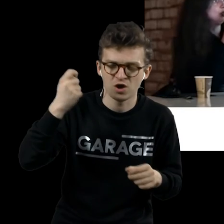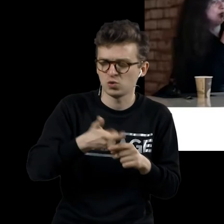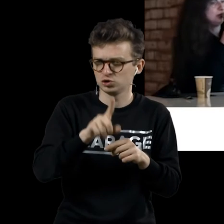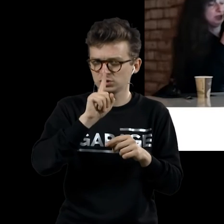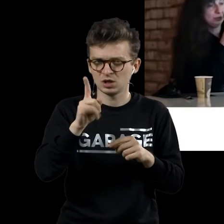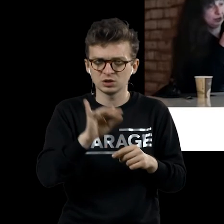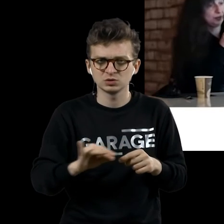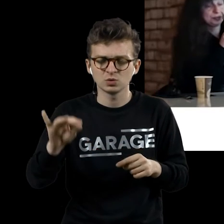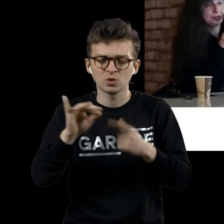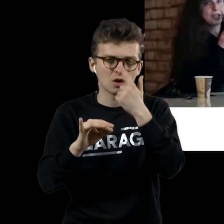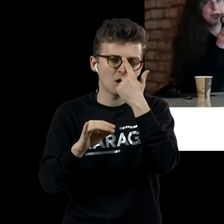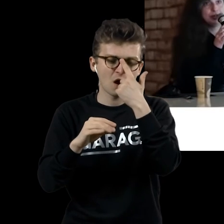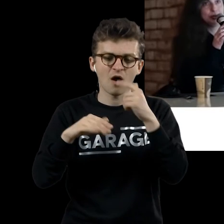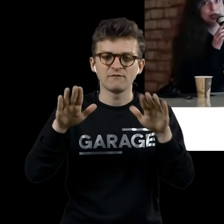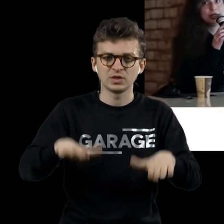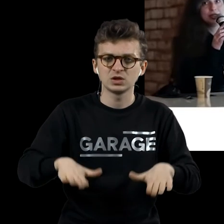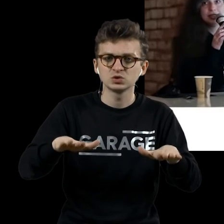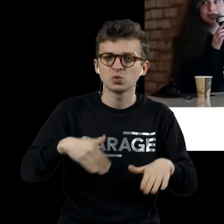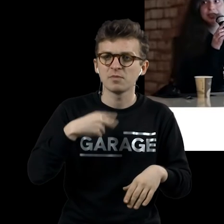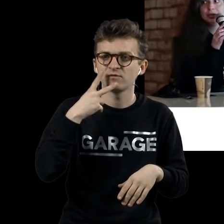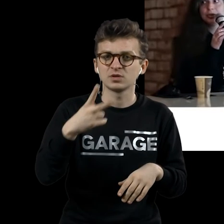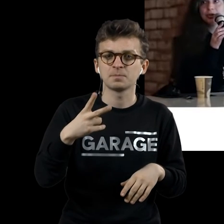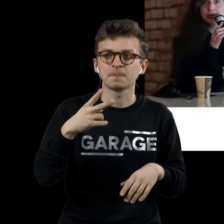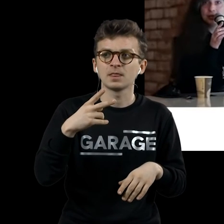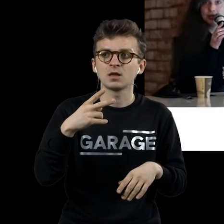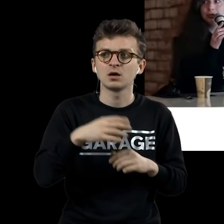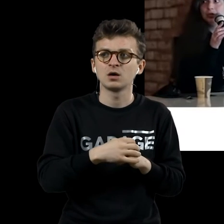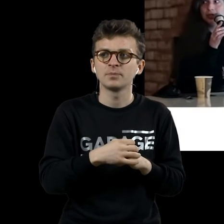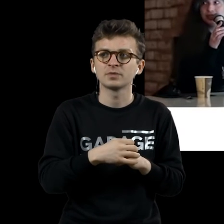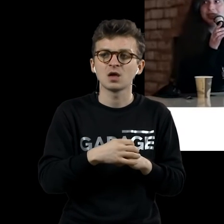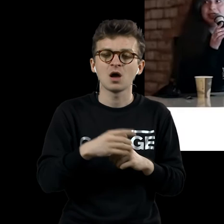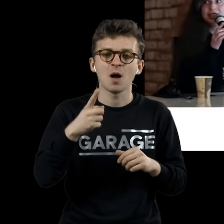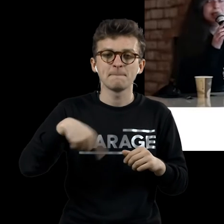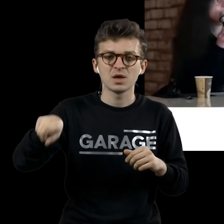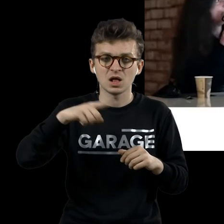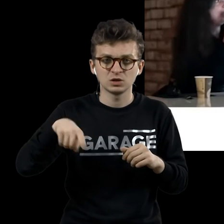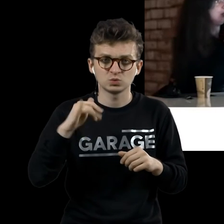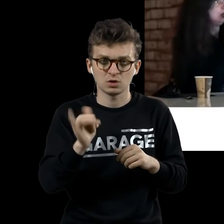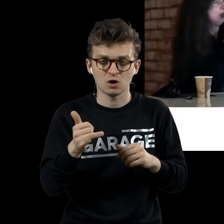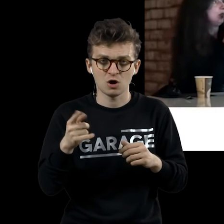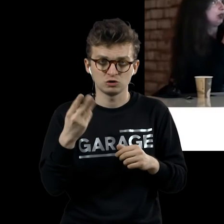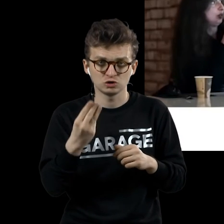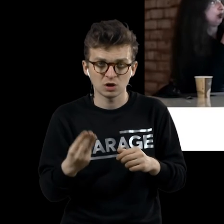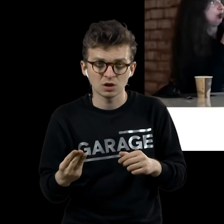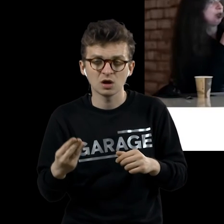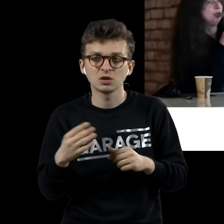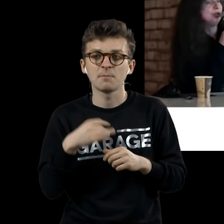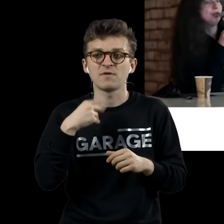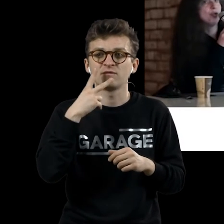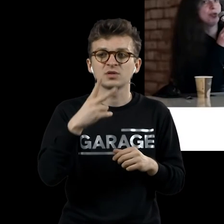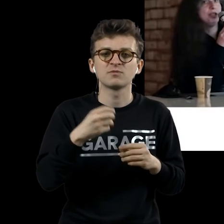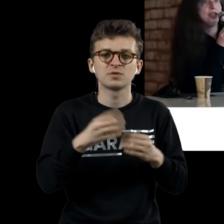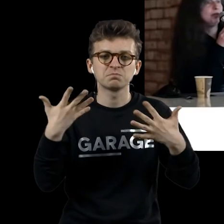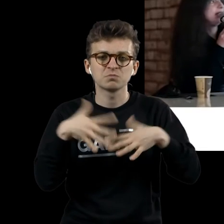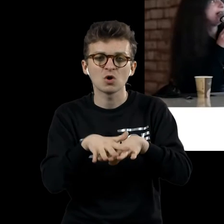Внизу мы видим мельницу для шоколада, которую перемалывают холостяки. Мы видим вот эту матрицу мужских